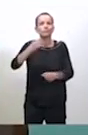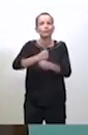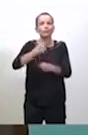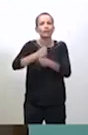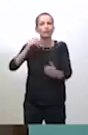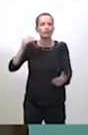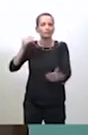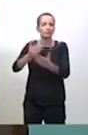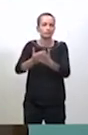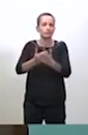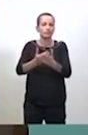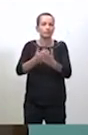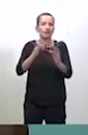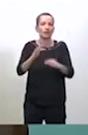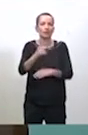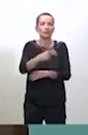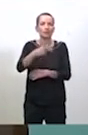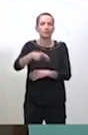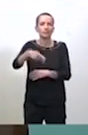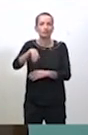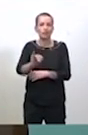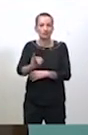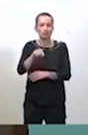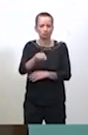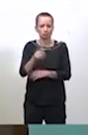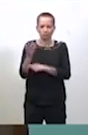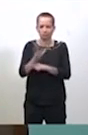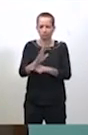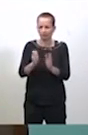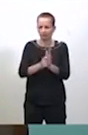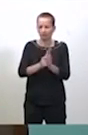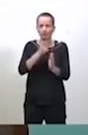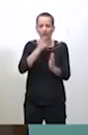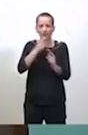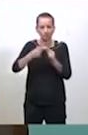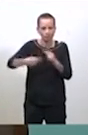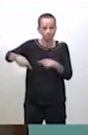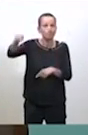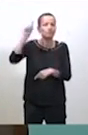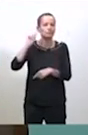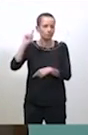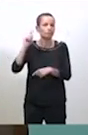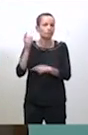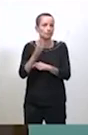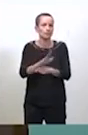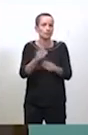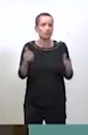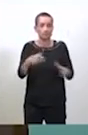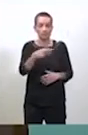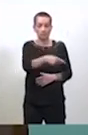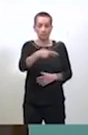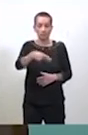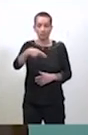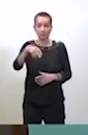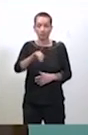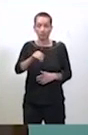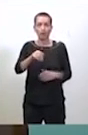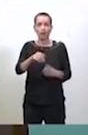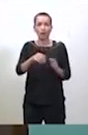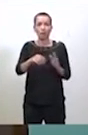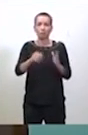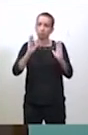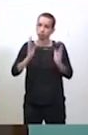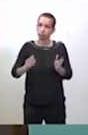sur le PPI, qui vous a été présenté en mars dernier, avec un PPI où vraiment des arbitrages ont été